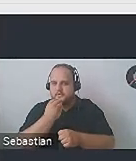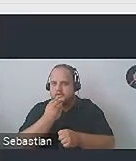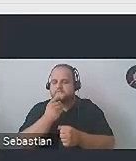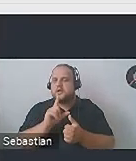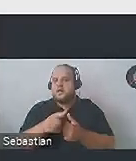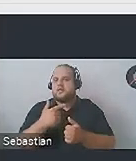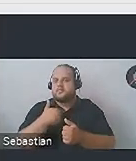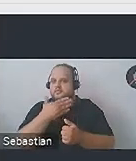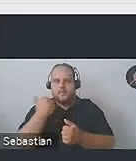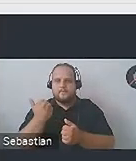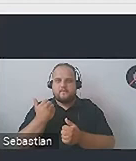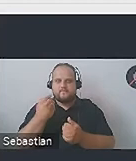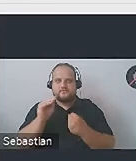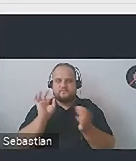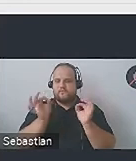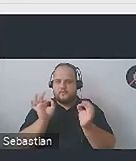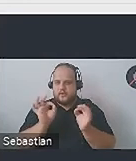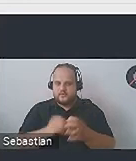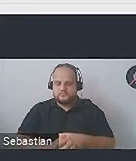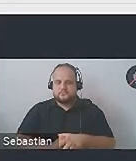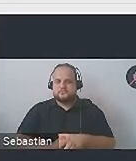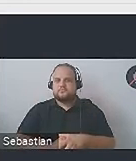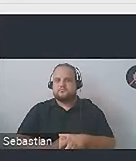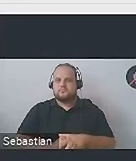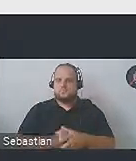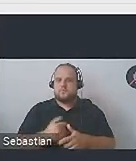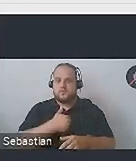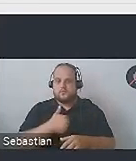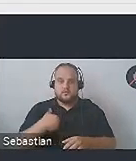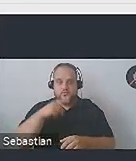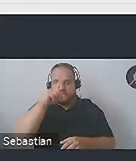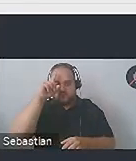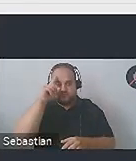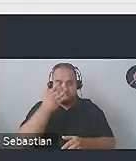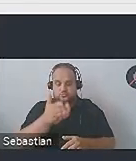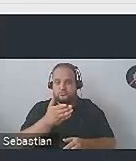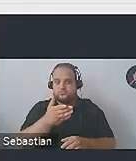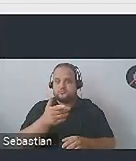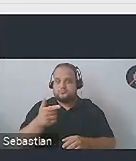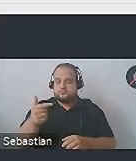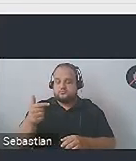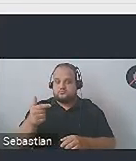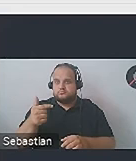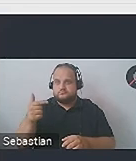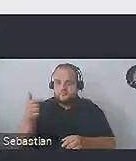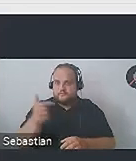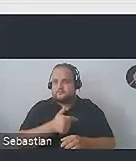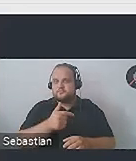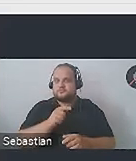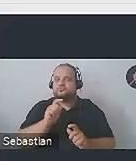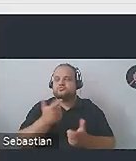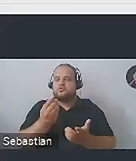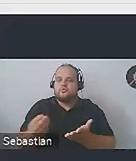ale nie mam więcej informacji. I to od nas, ludzi, którzy zamieszczają te obrazy w internecie, zależy, co czytnik